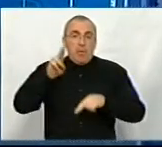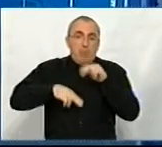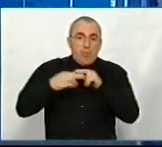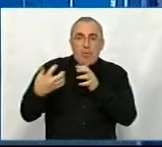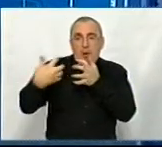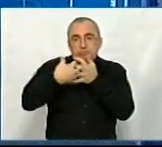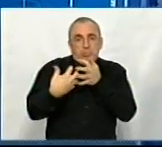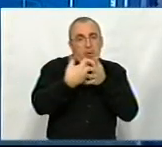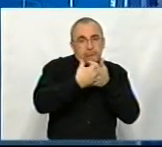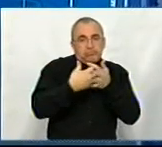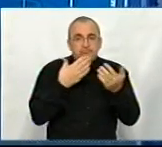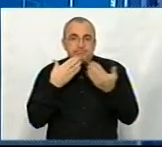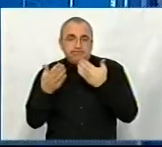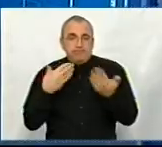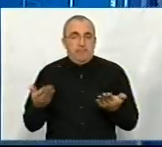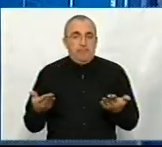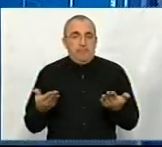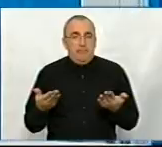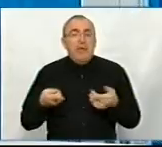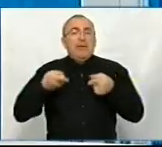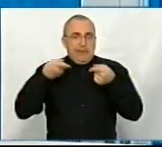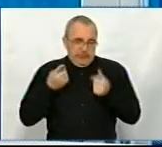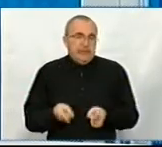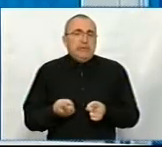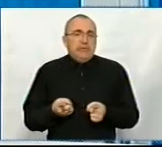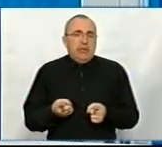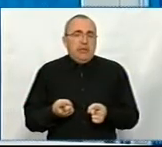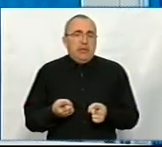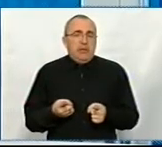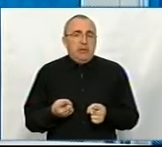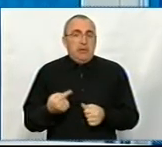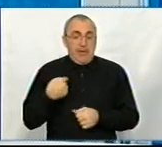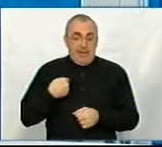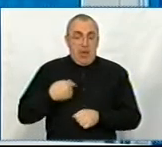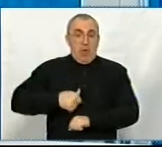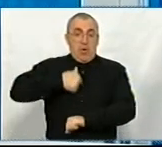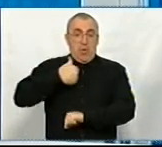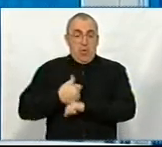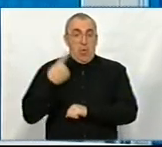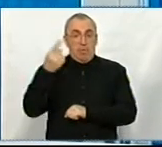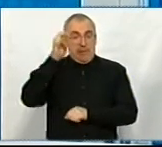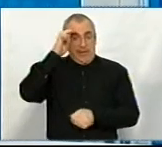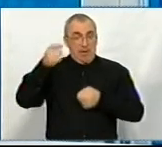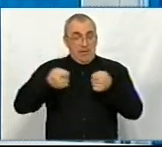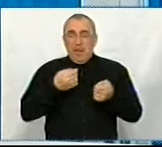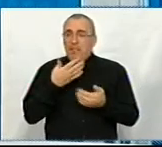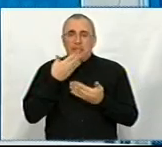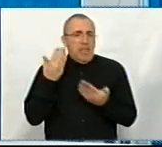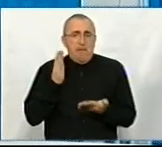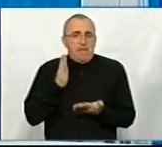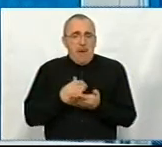комунікацію? Ну, дійсно, я як голова обласної державної адміністрації не маю